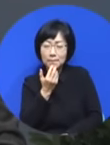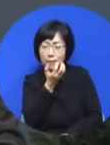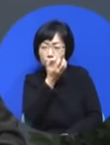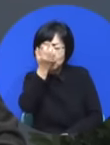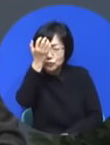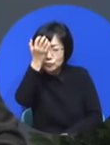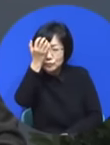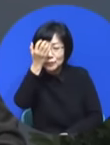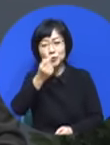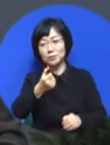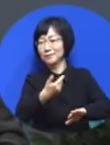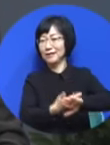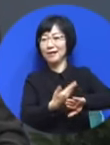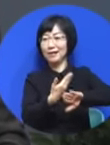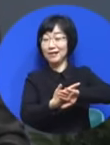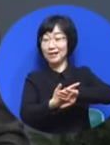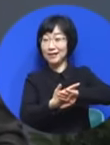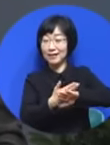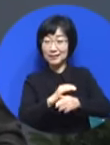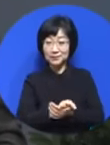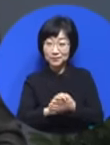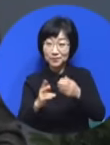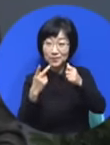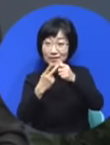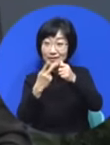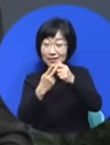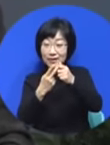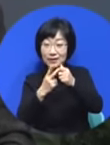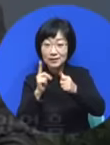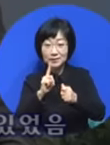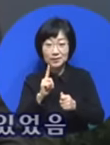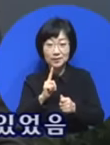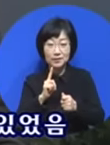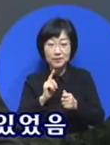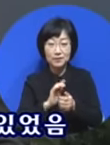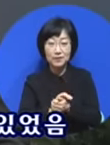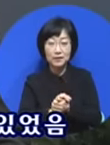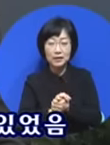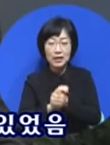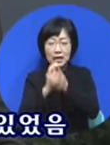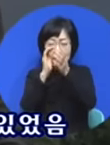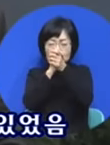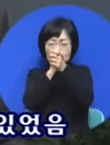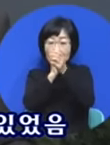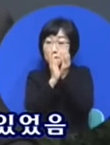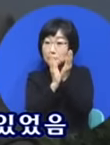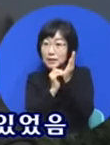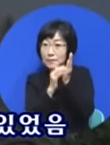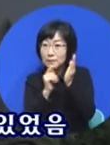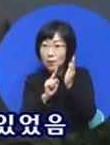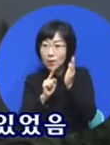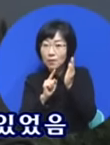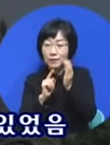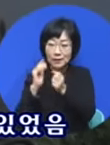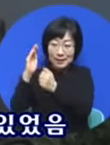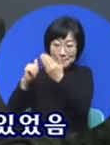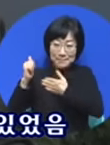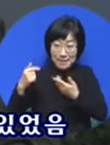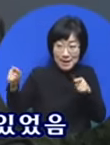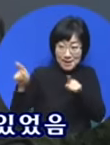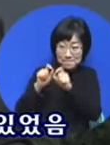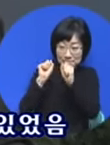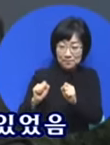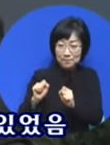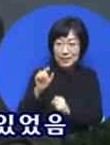두 번째가 뭡니까? 기도의 비밀인 임마누엘의 비밀을 가지고 전달하는 꿈을 갖고